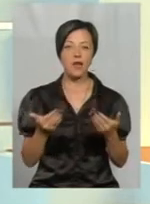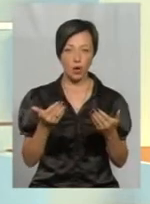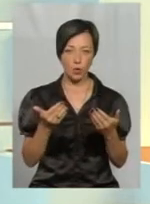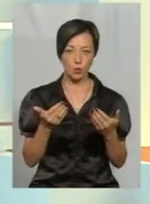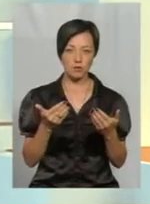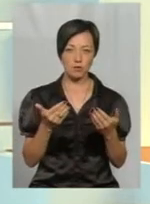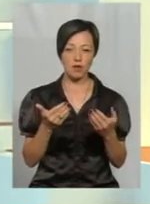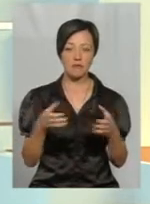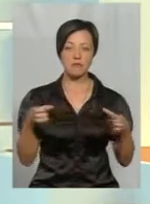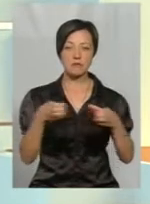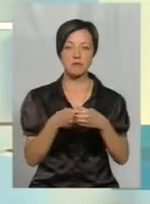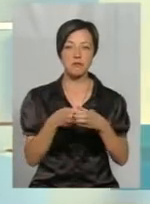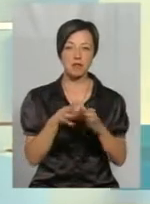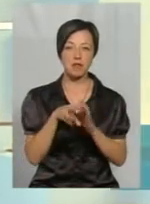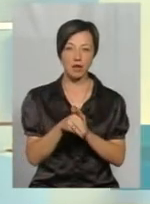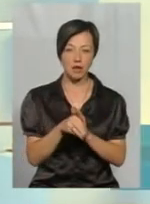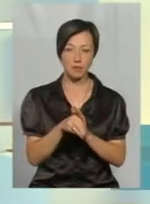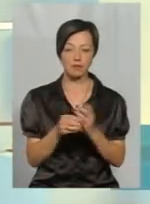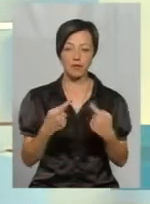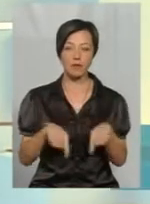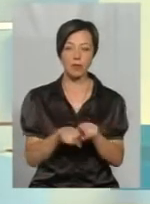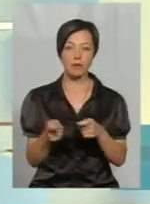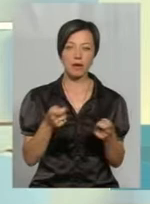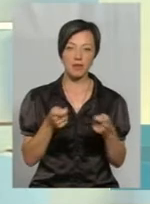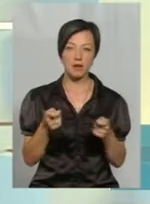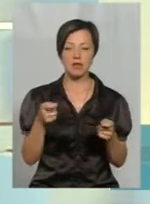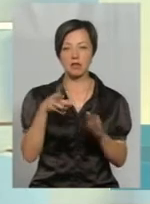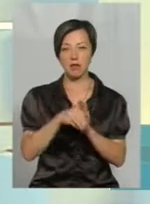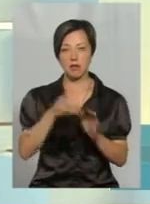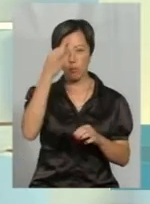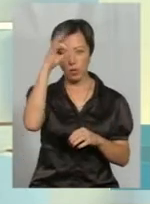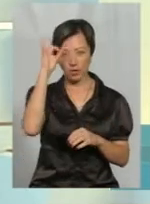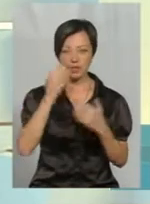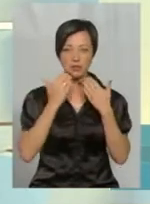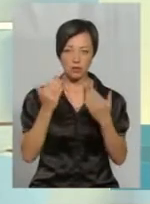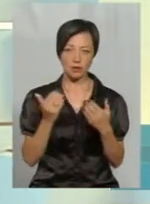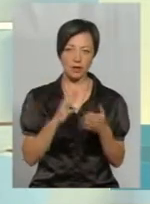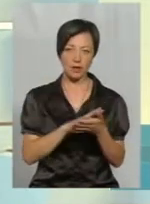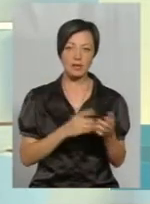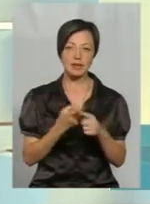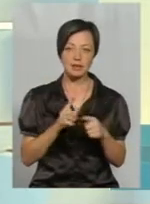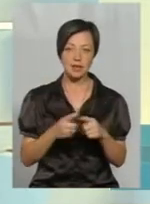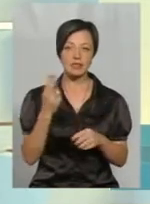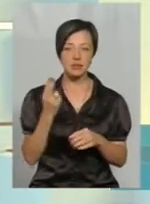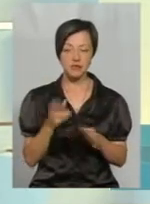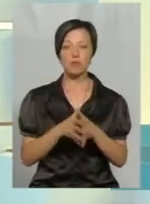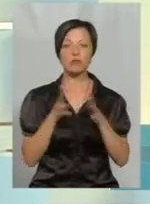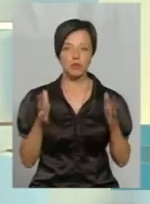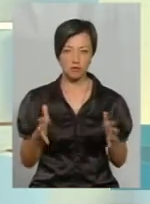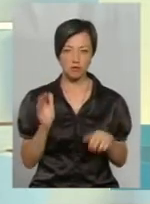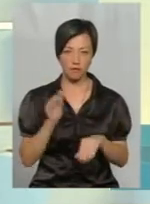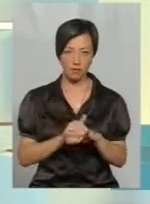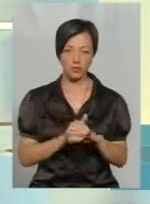в спілки, в органи правління, в поліцію і так далі. Ця цифра однозначно більша.